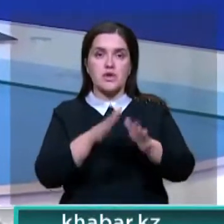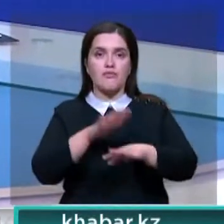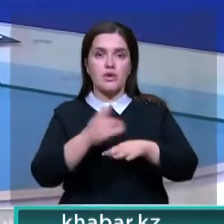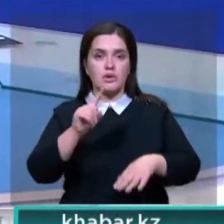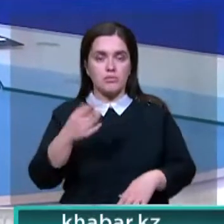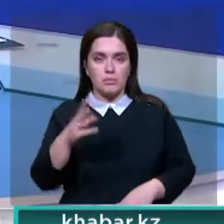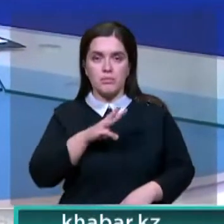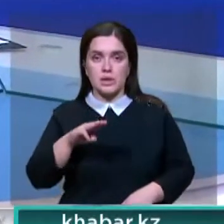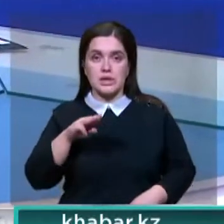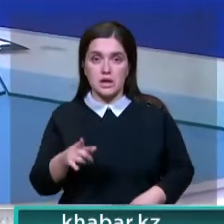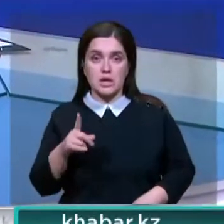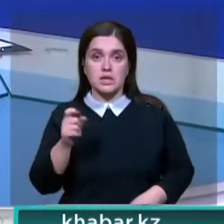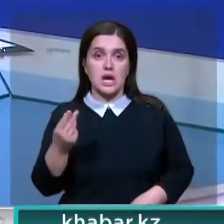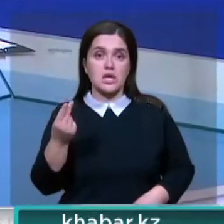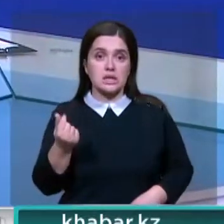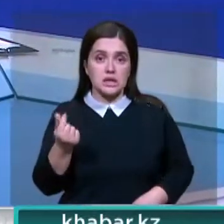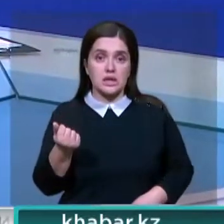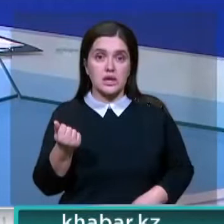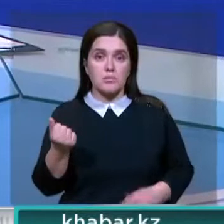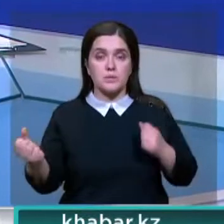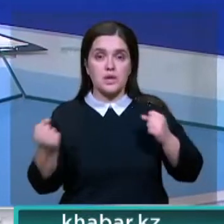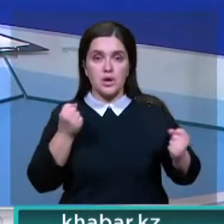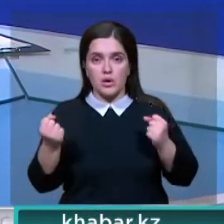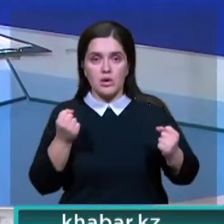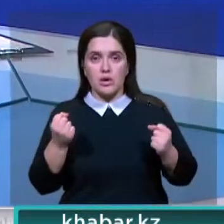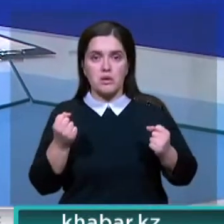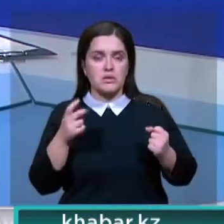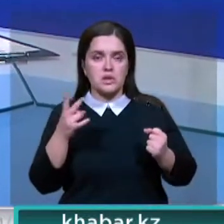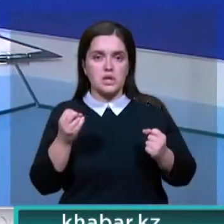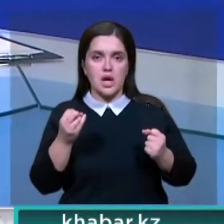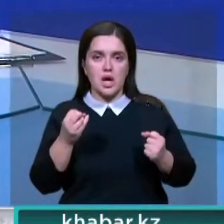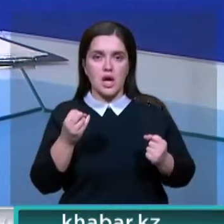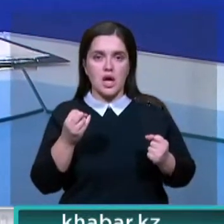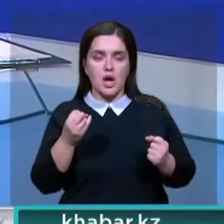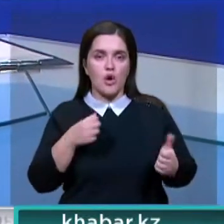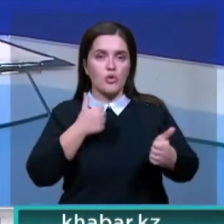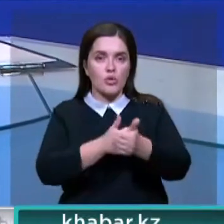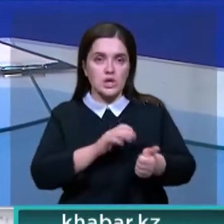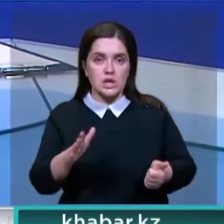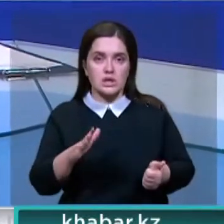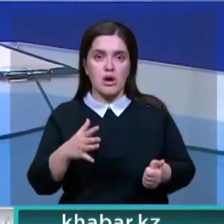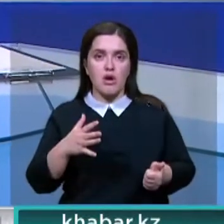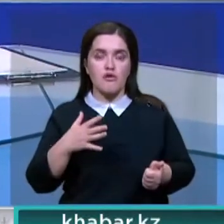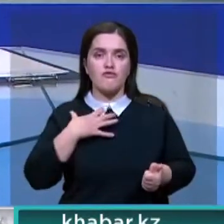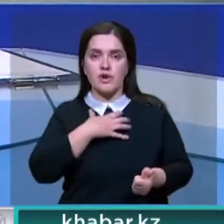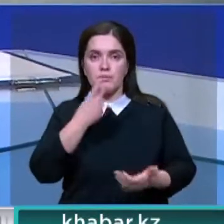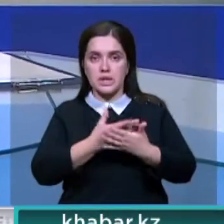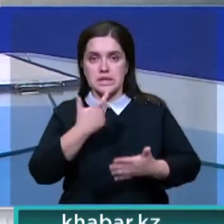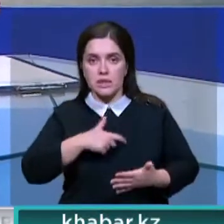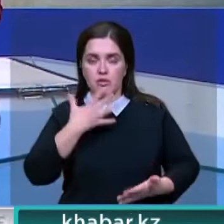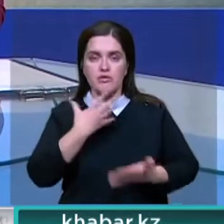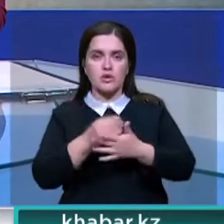миллиона тенге. Но за деньгами, в прямом смысле слова, спортсмены-любители не гонятся. Многим важно показать себя, собственную